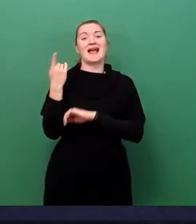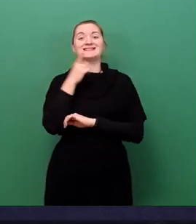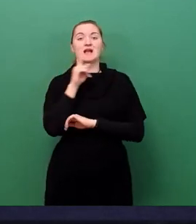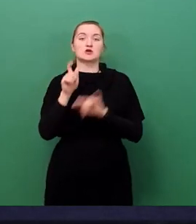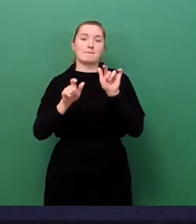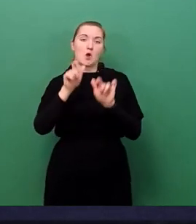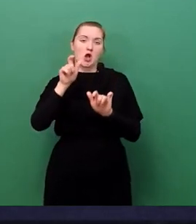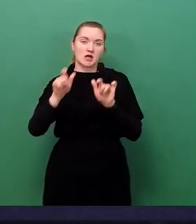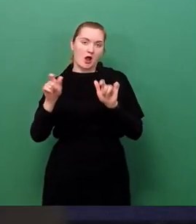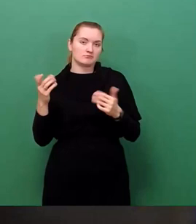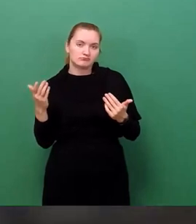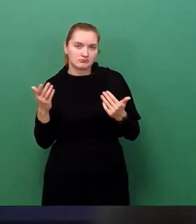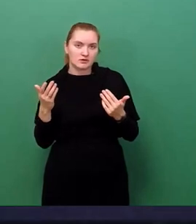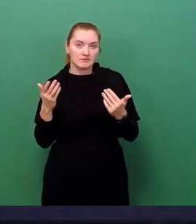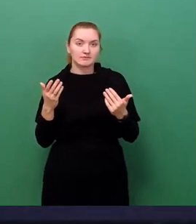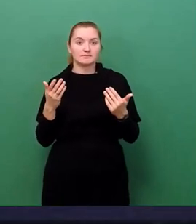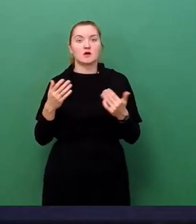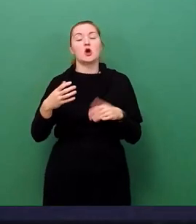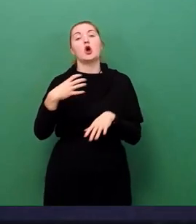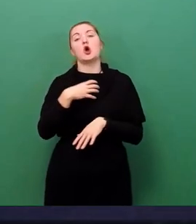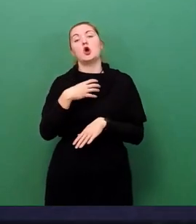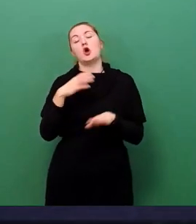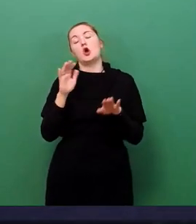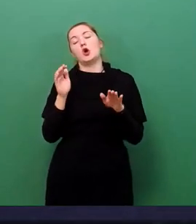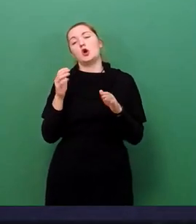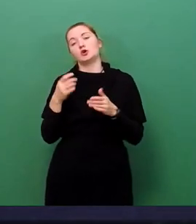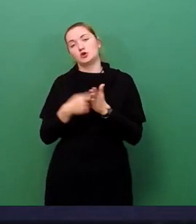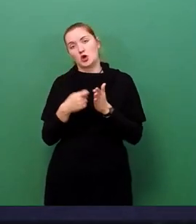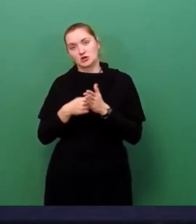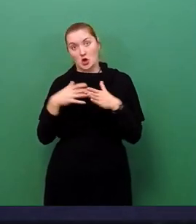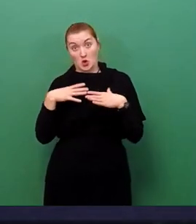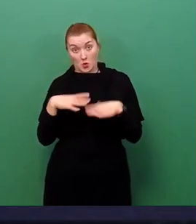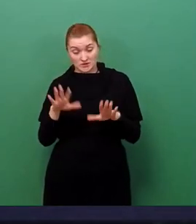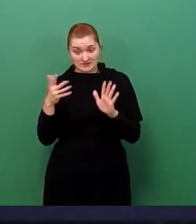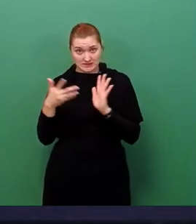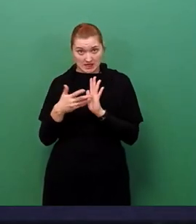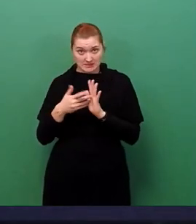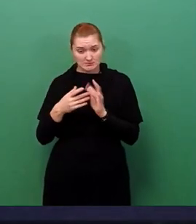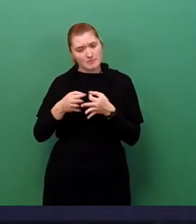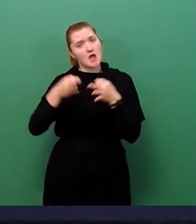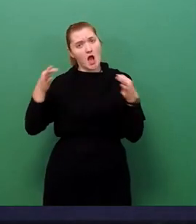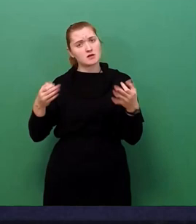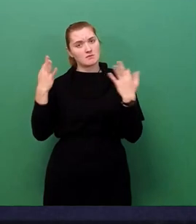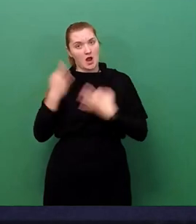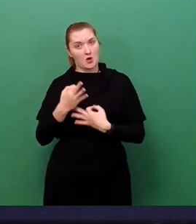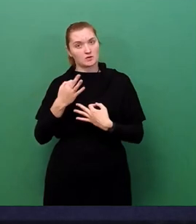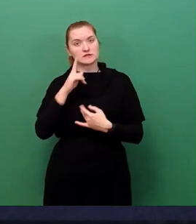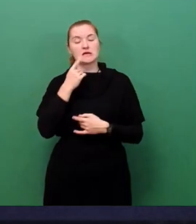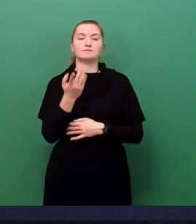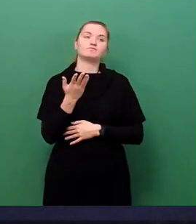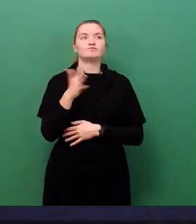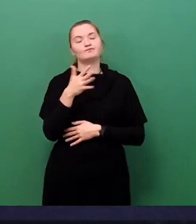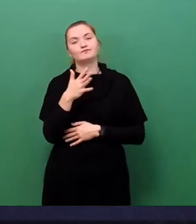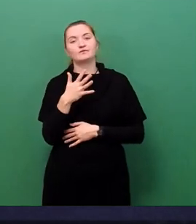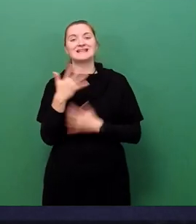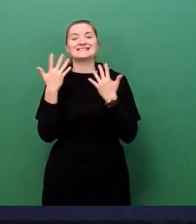ein kostenfreies Testen pro Tag in Anspruch nehmen würden, dann reden wir zwischen 10.000